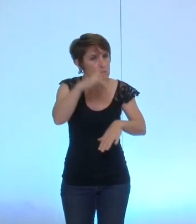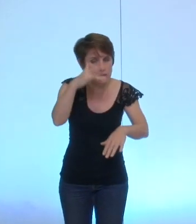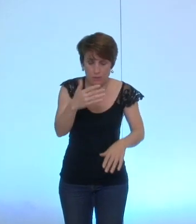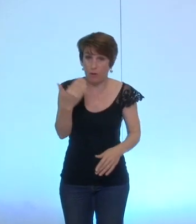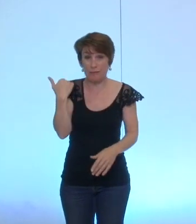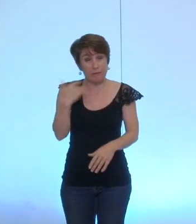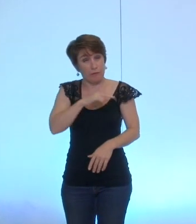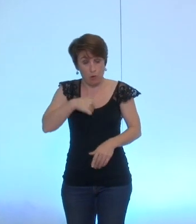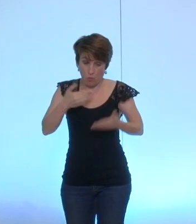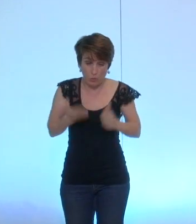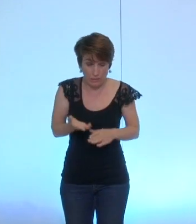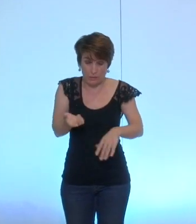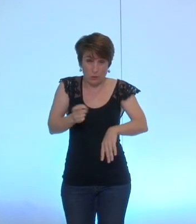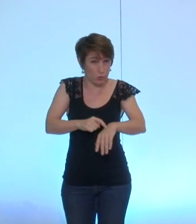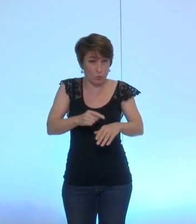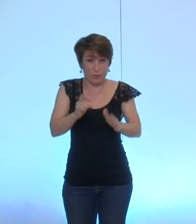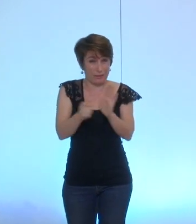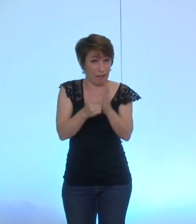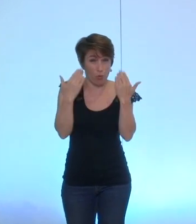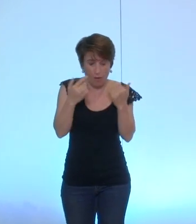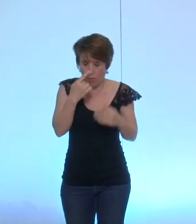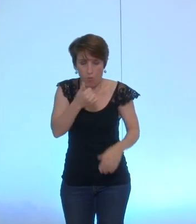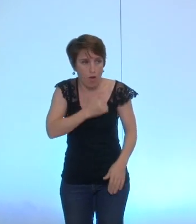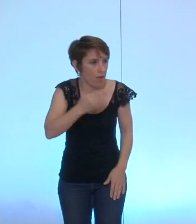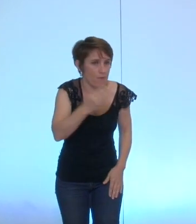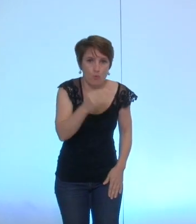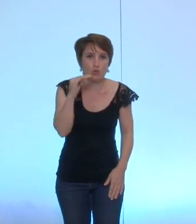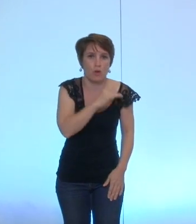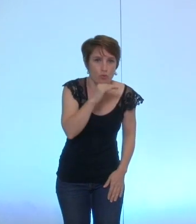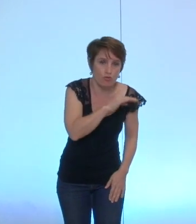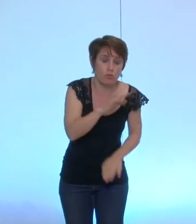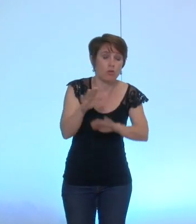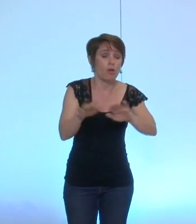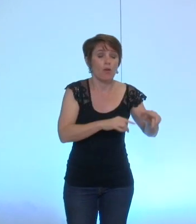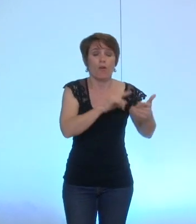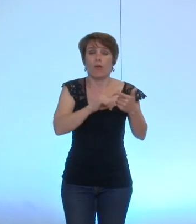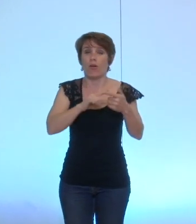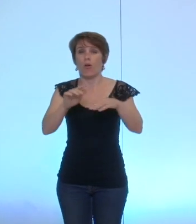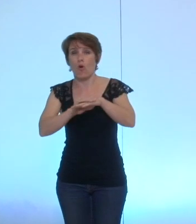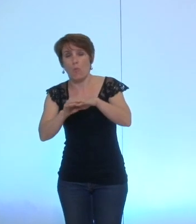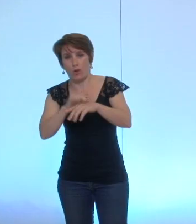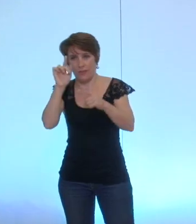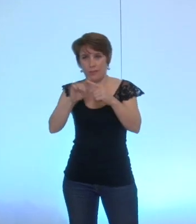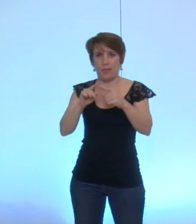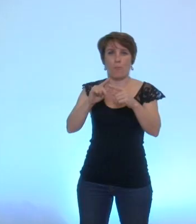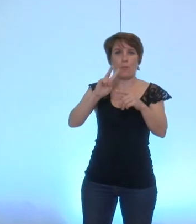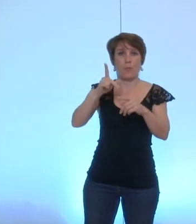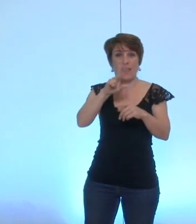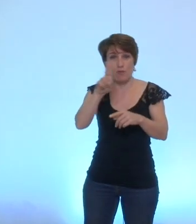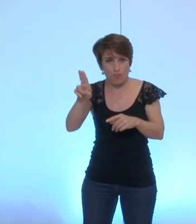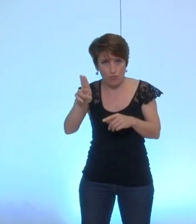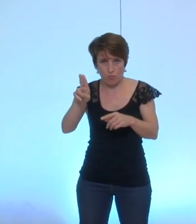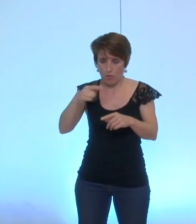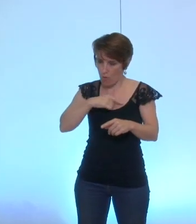printemps car ils l'exigeaient des relances de la politique notamment sur le plan local de l'urbanisme qui était